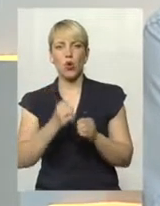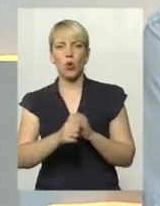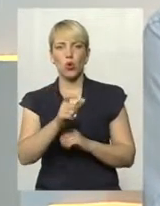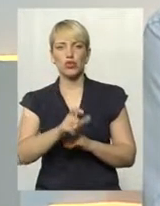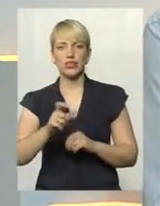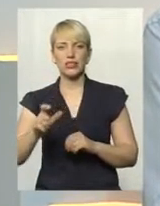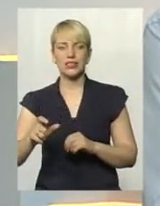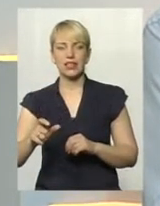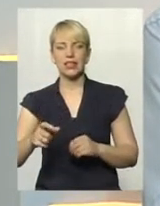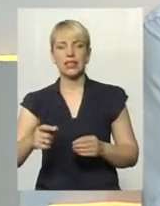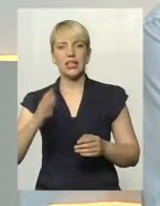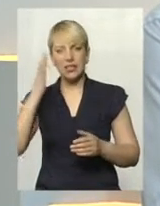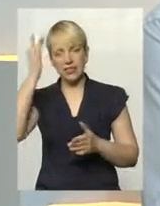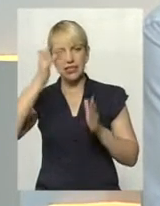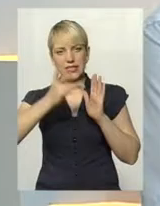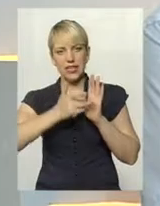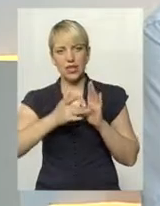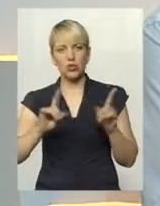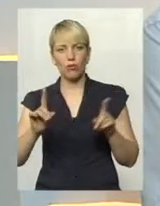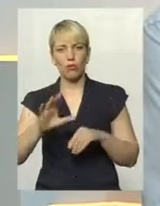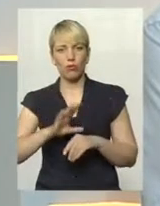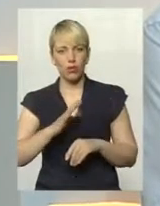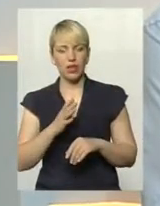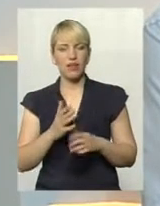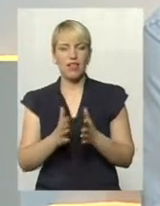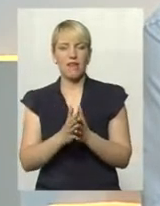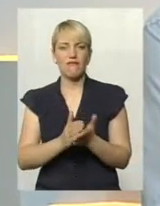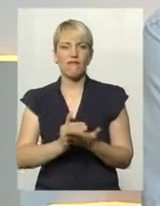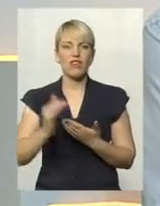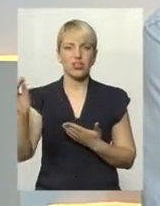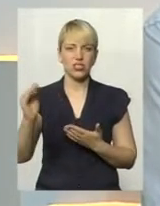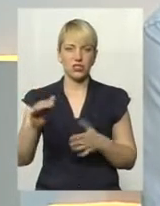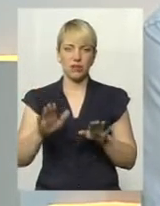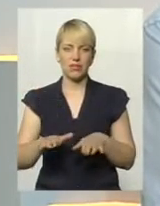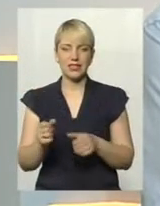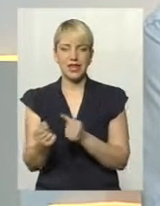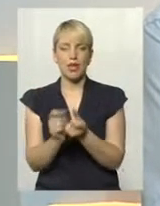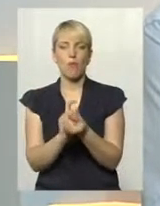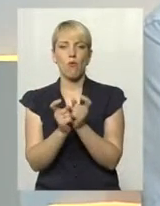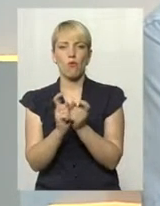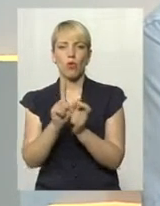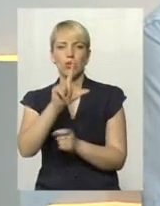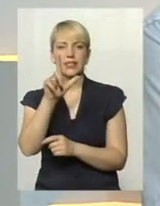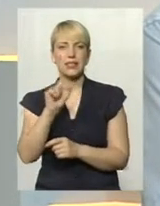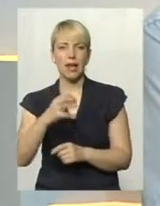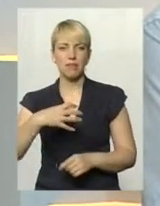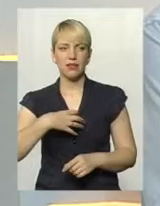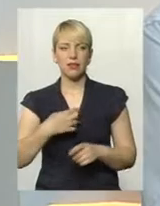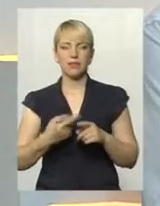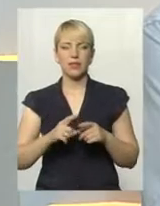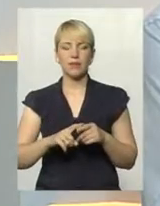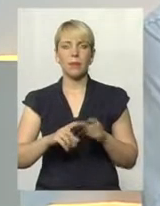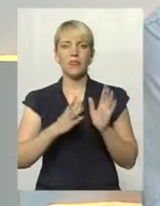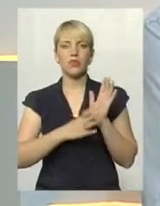говорити, поставив собі за ціль, зайняти як найвищі місце і навіть поборотися за медалі. Це я назвав цих спортсменів, вони